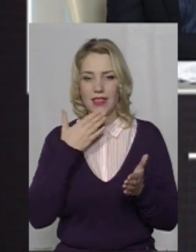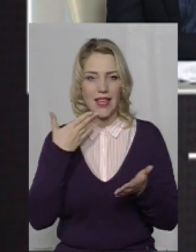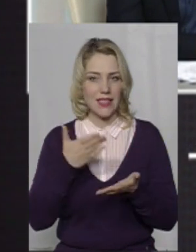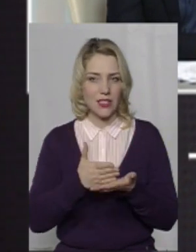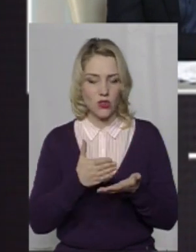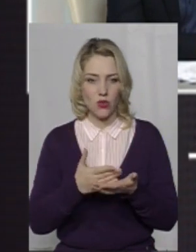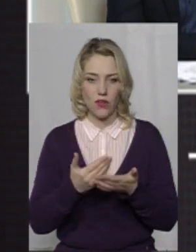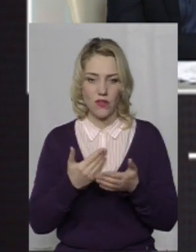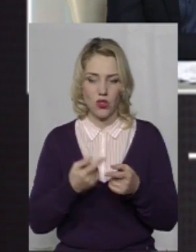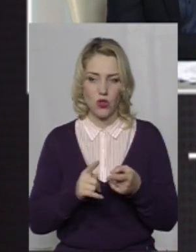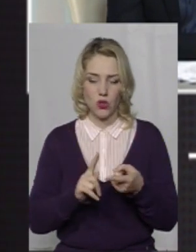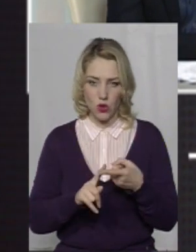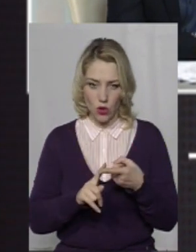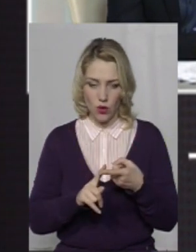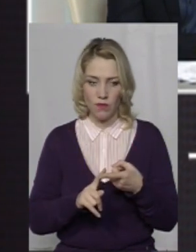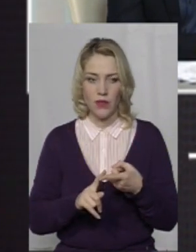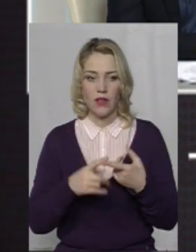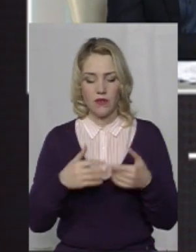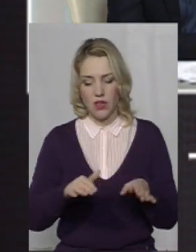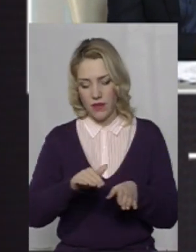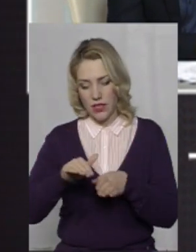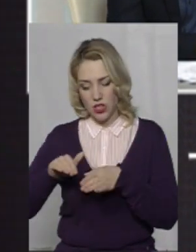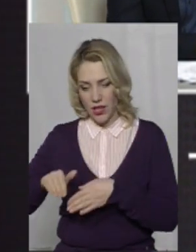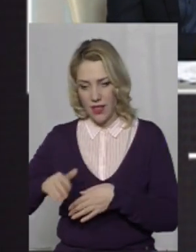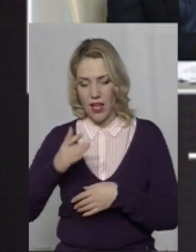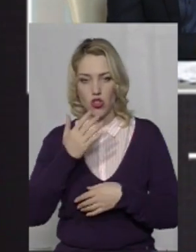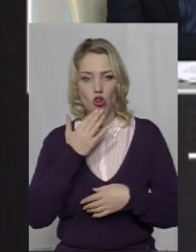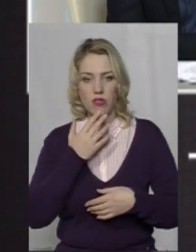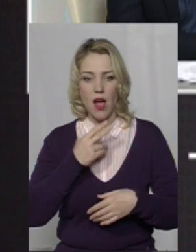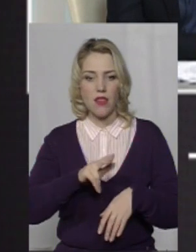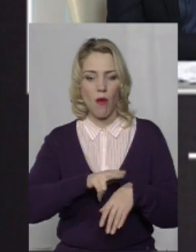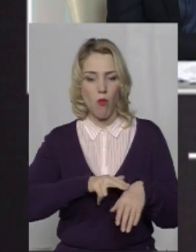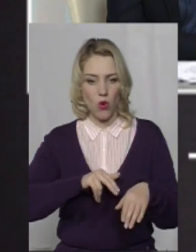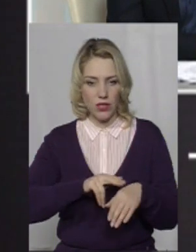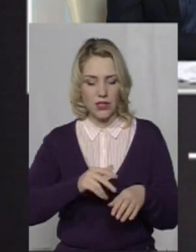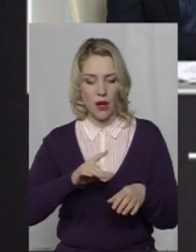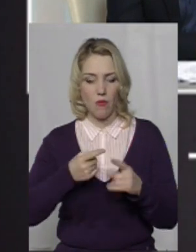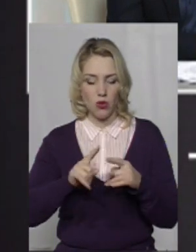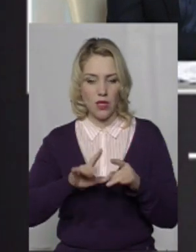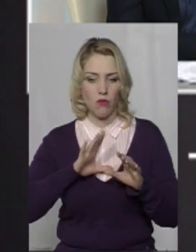від цього відійшла нацполіція, про це було сказано головою нацполіції,